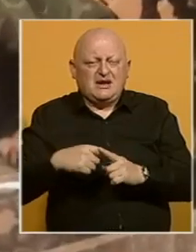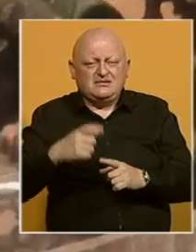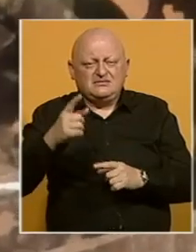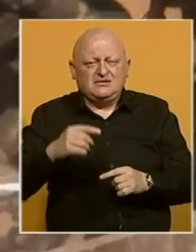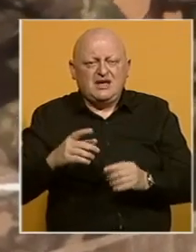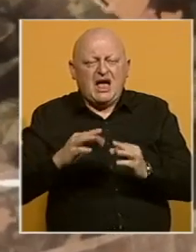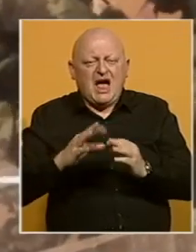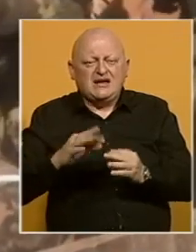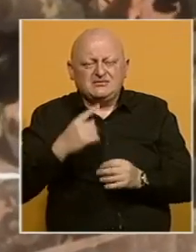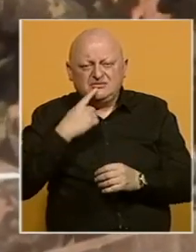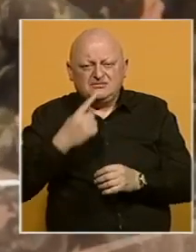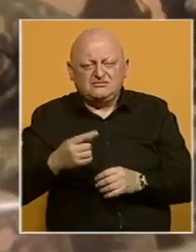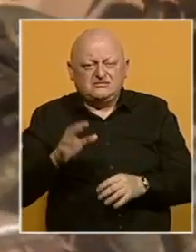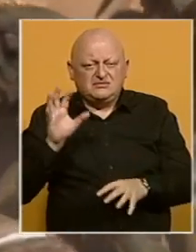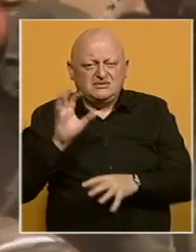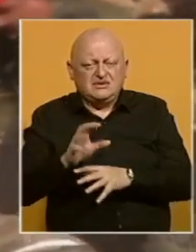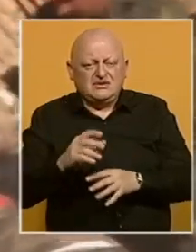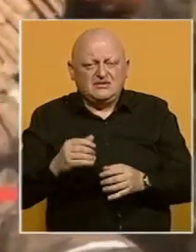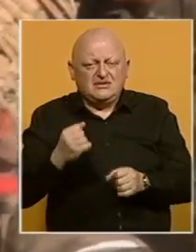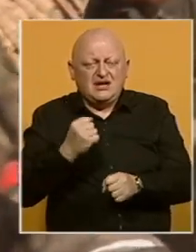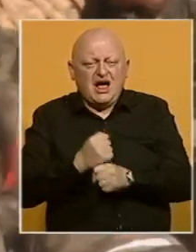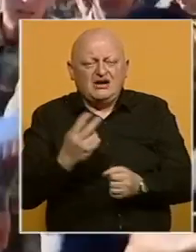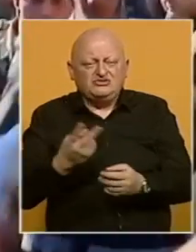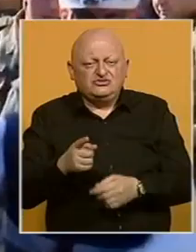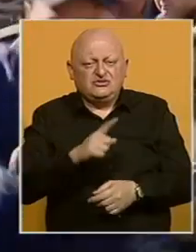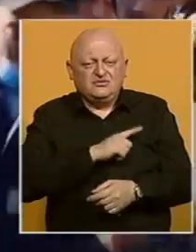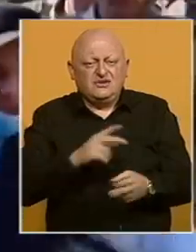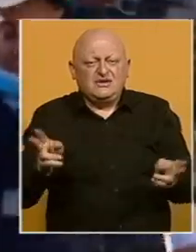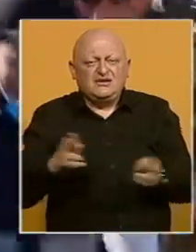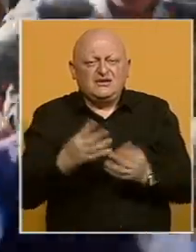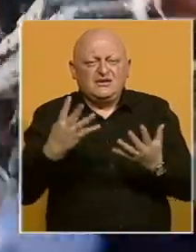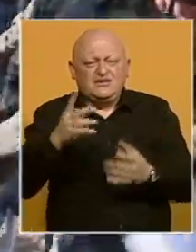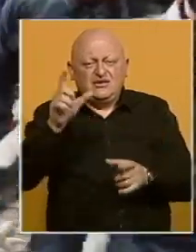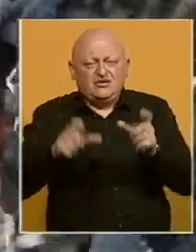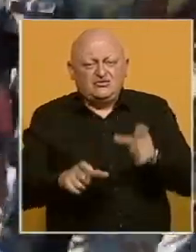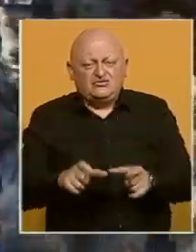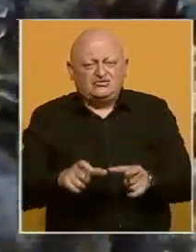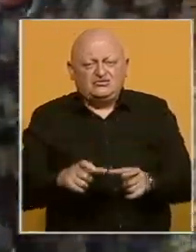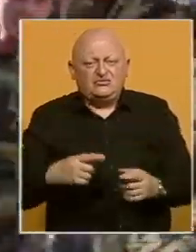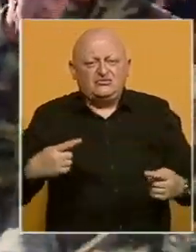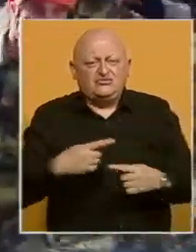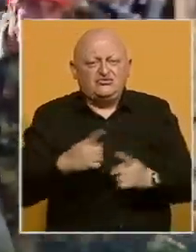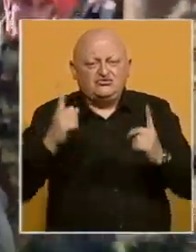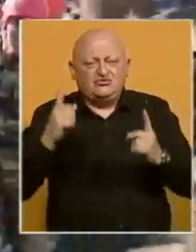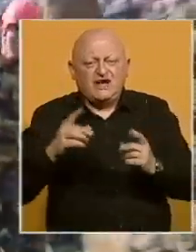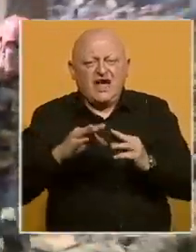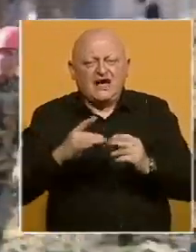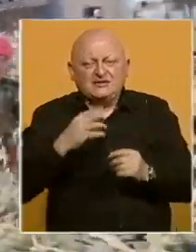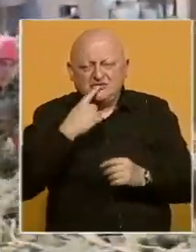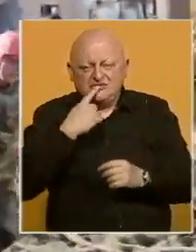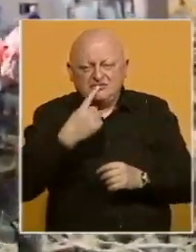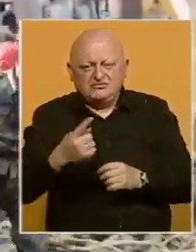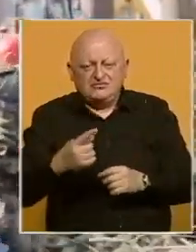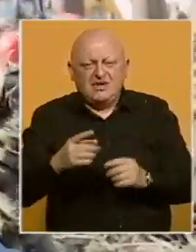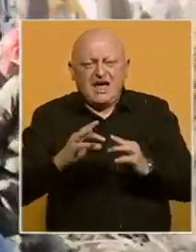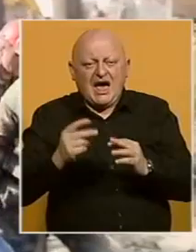Azerbejdžan je izvijestio o napadu na grad Ganđa, gdje je poginulo najmanje devet ljudi. Istužilaštva Azerbejdžana saopšteno je da